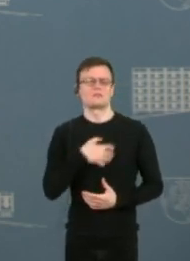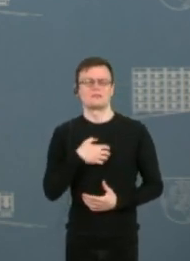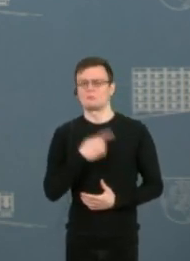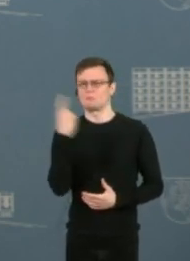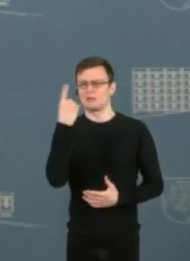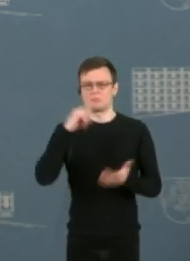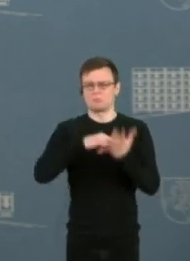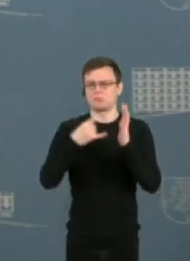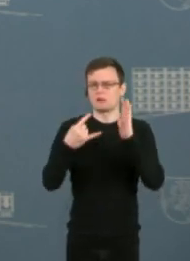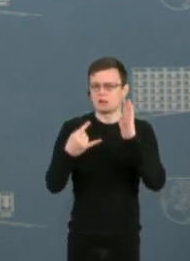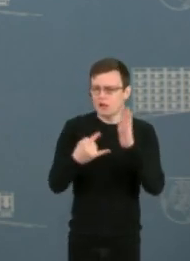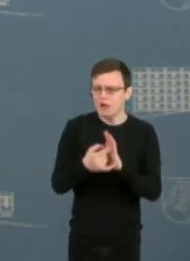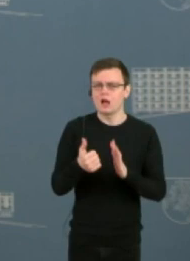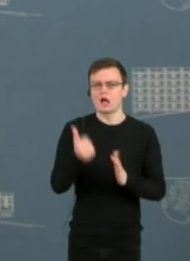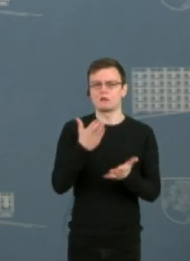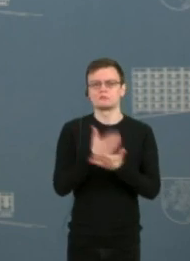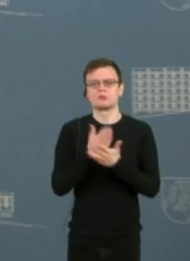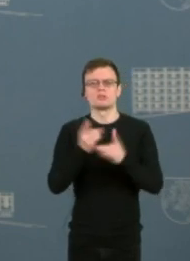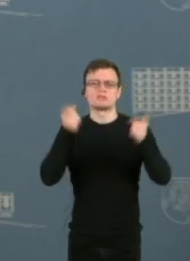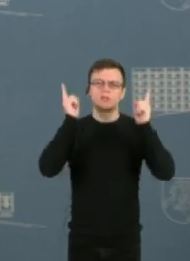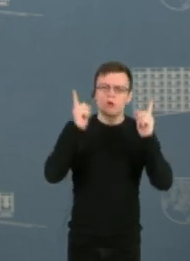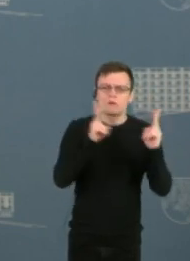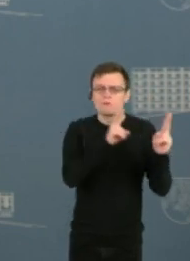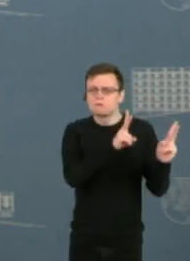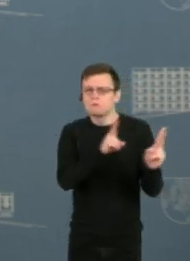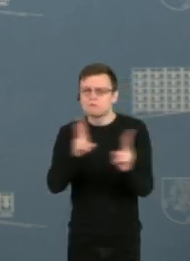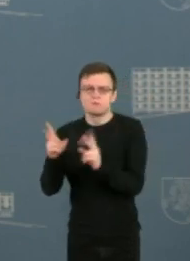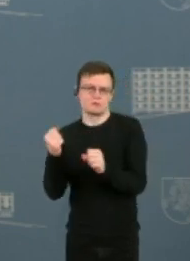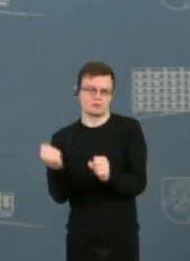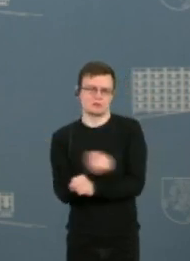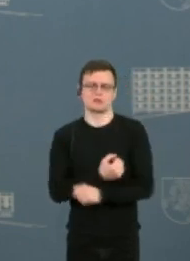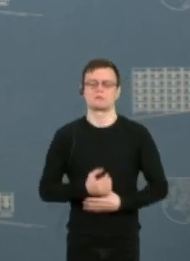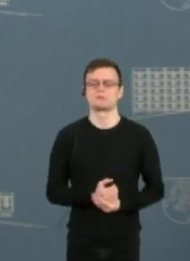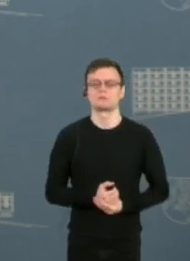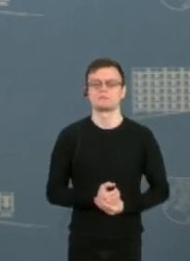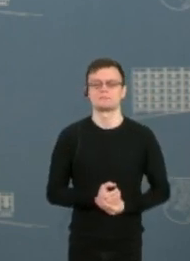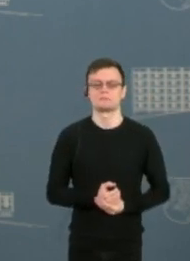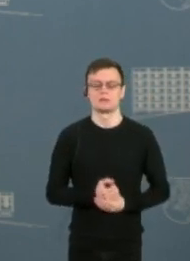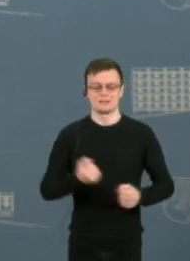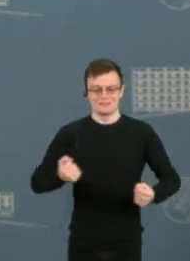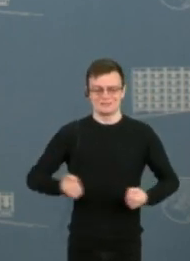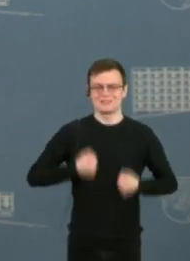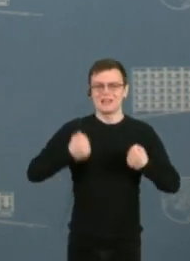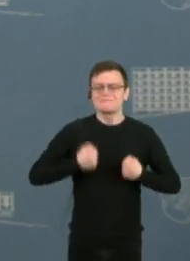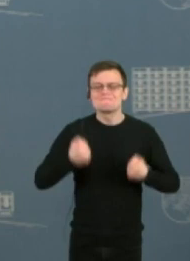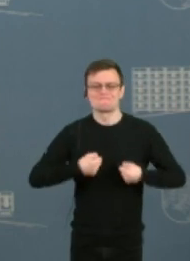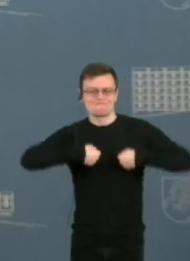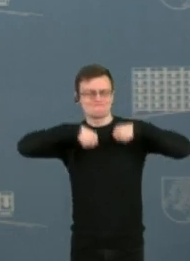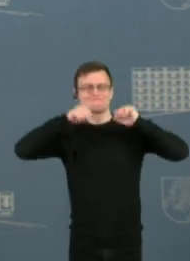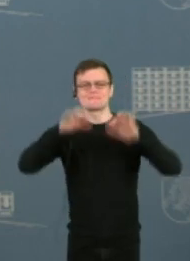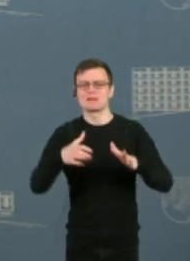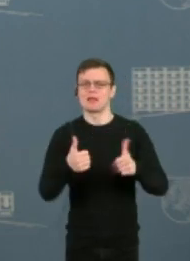apie stabilumo ir saugumo klausimus. Mes turime dėti pastangų siekianginti